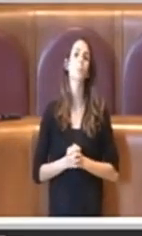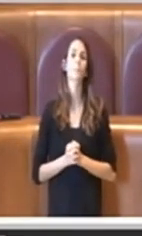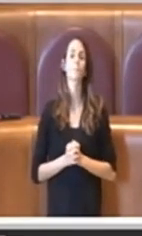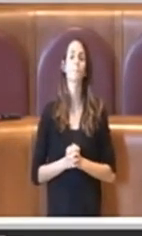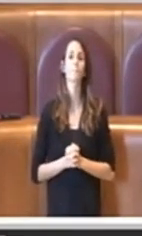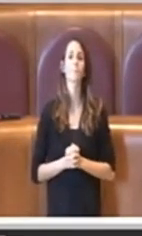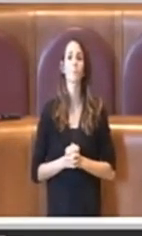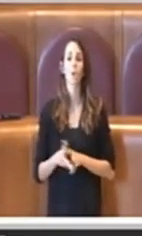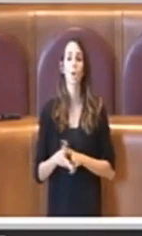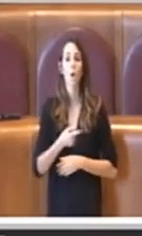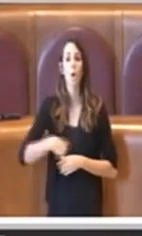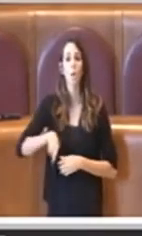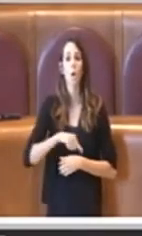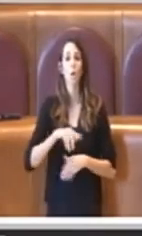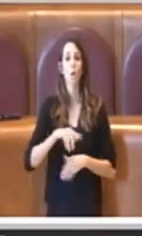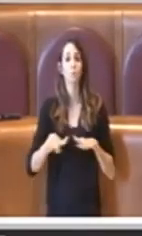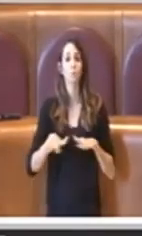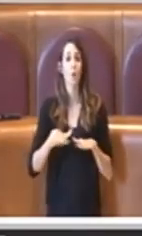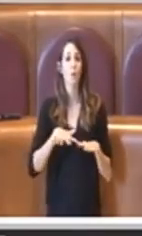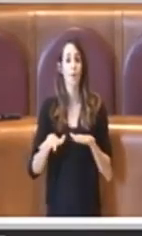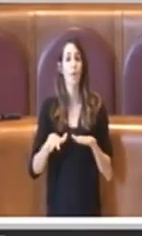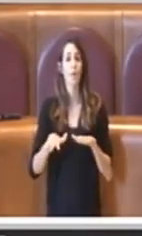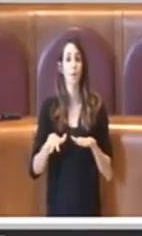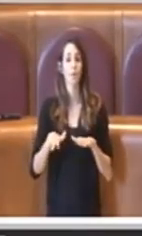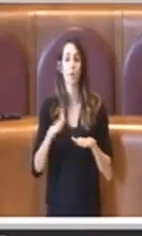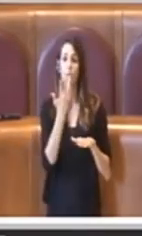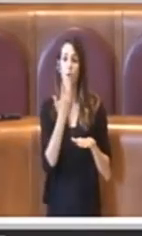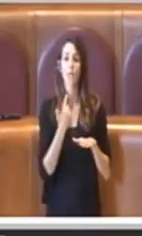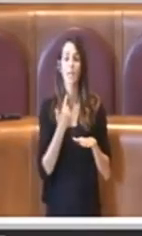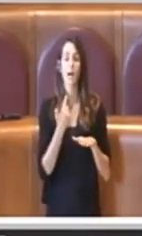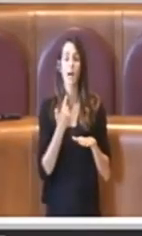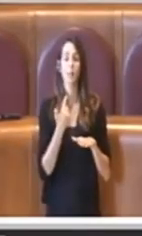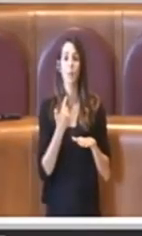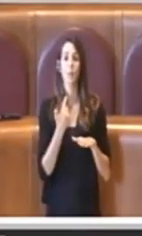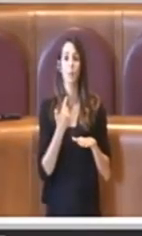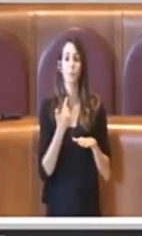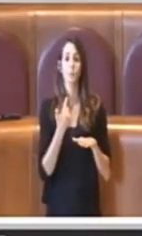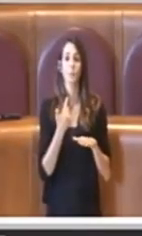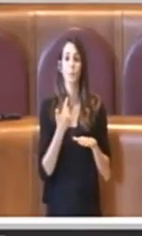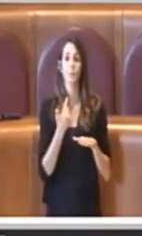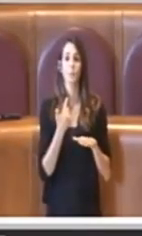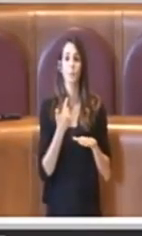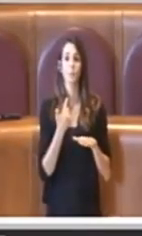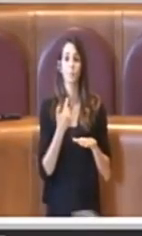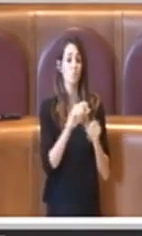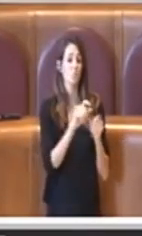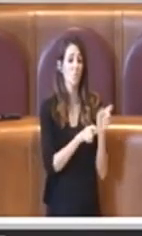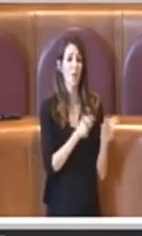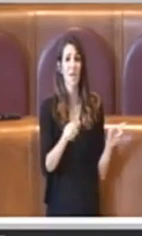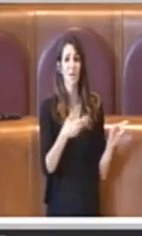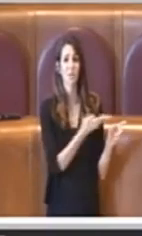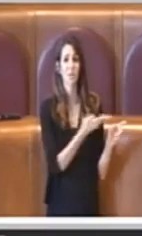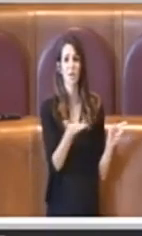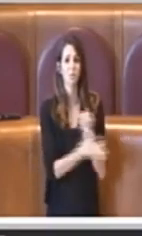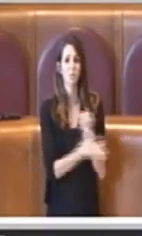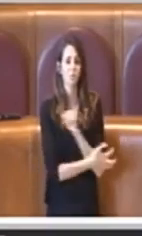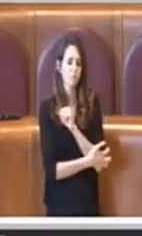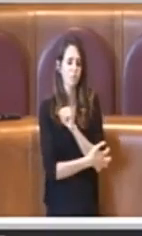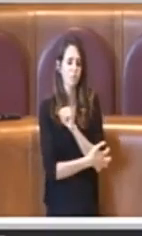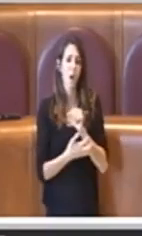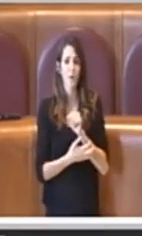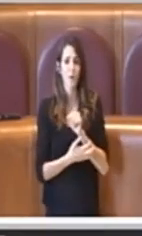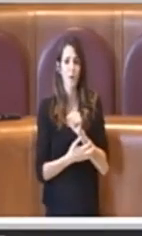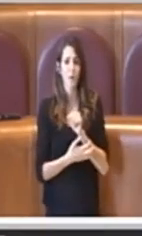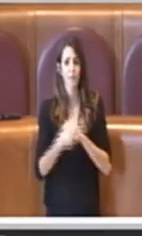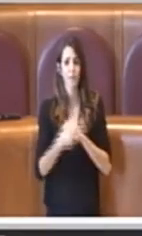Noi come Movimento vorremmo tenere in considerazione anche tutte queste povere persone, soprattutto in considerazione del fatto che